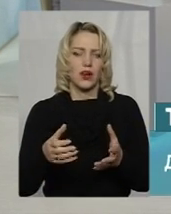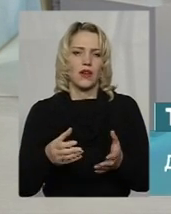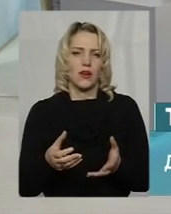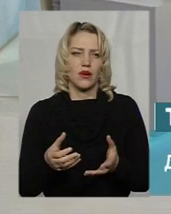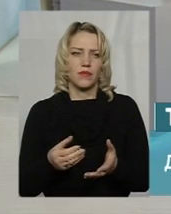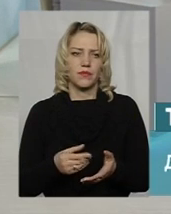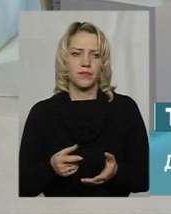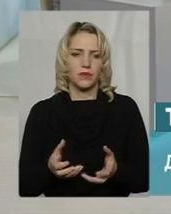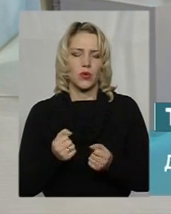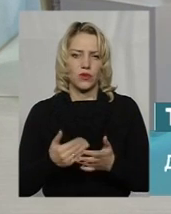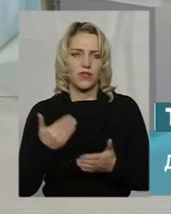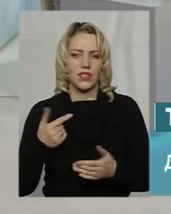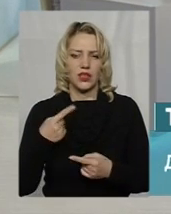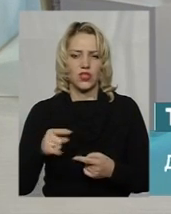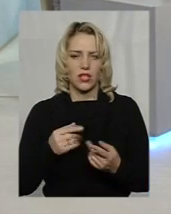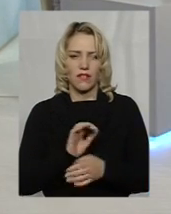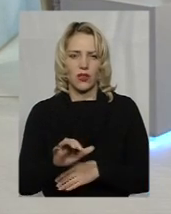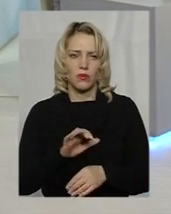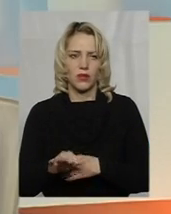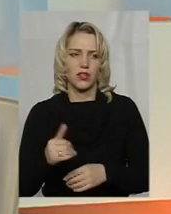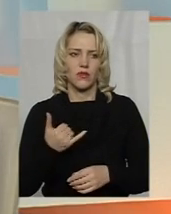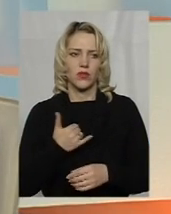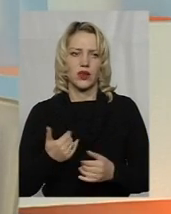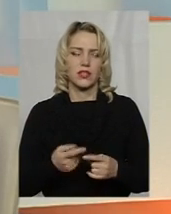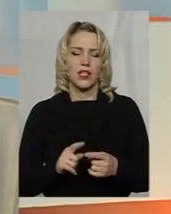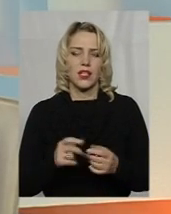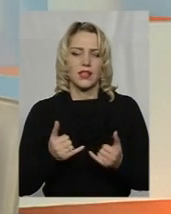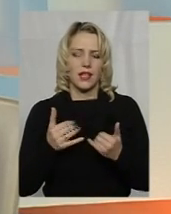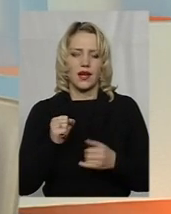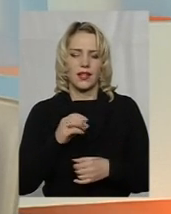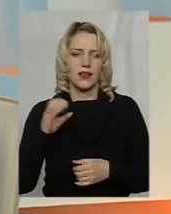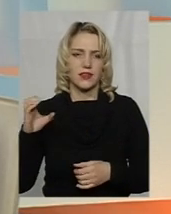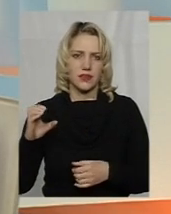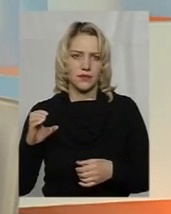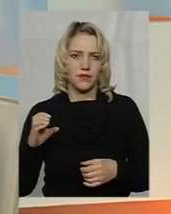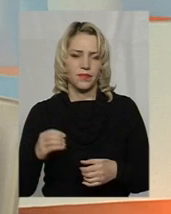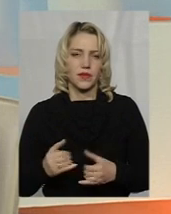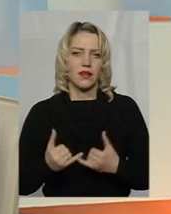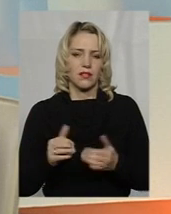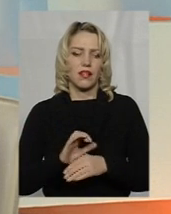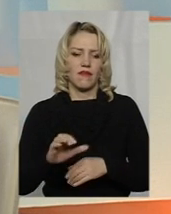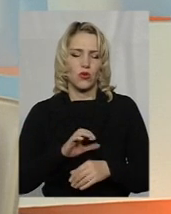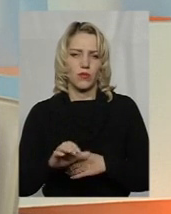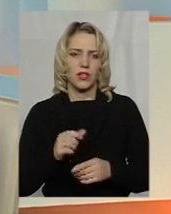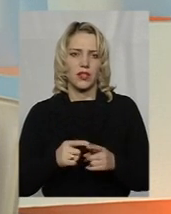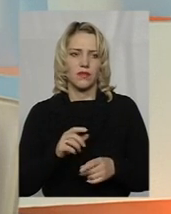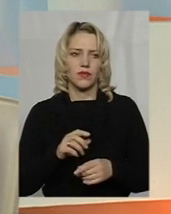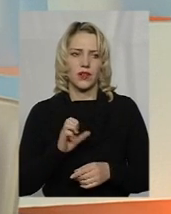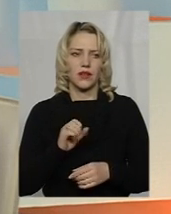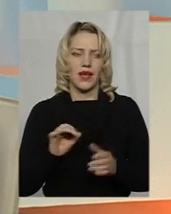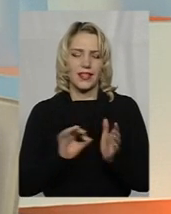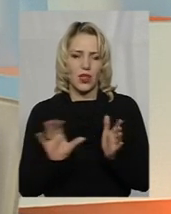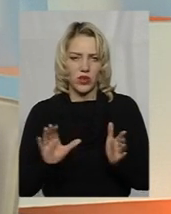електроенергії. Тобто в нас тариф дуже невеликий. І для атомної станції, саме для виробників атомної енергетики,